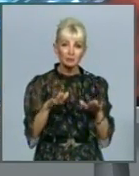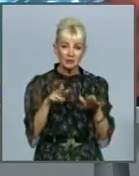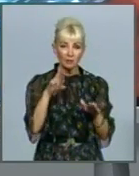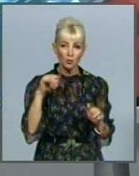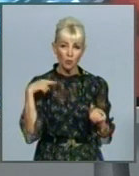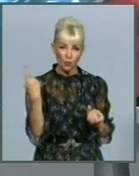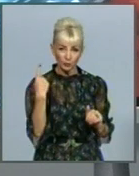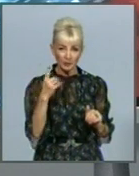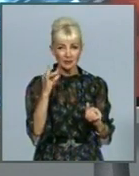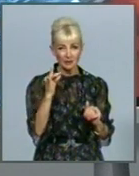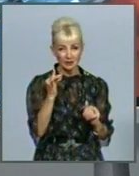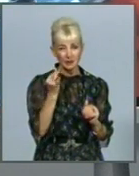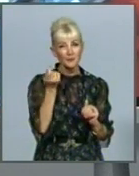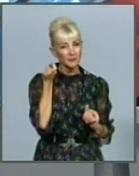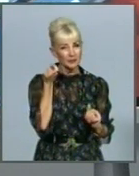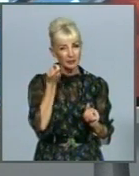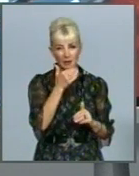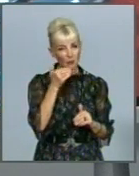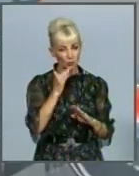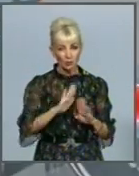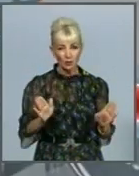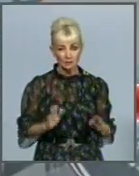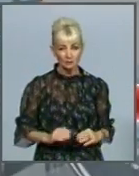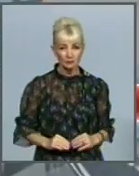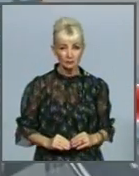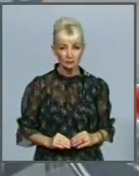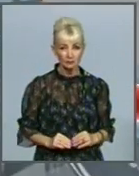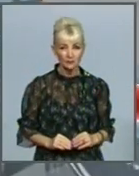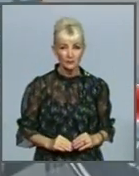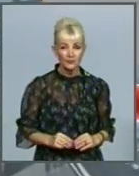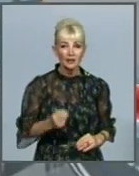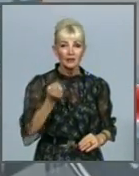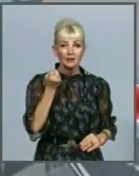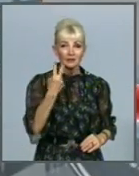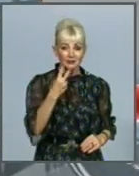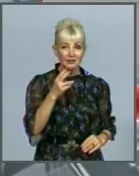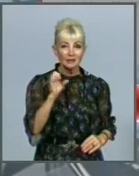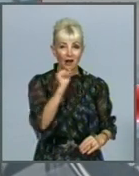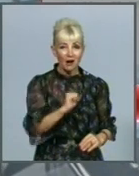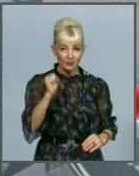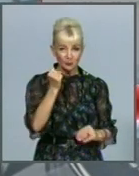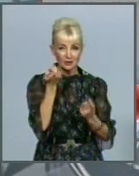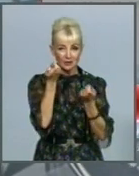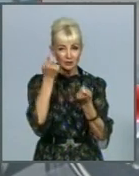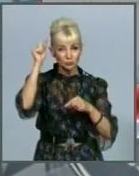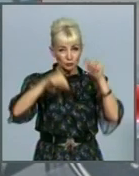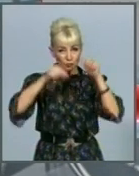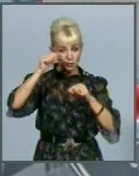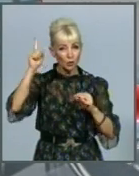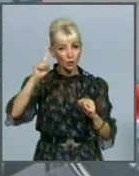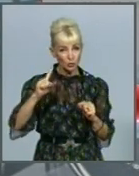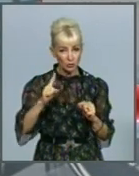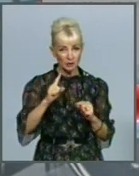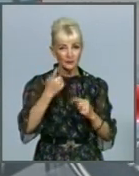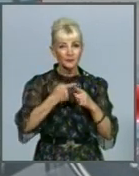області та у невеликих масштабах. 12 серпня. Невеликий короткочасний дощ. Грози. Вітер